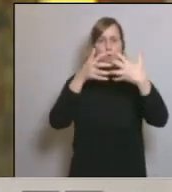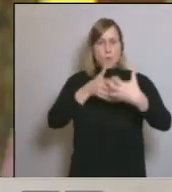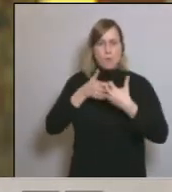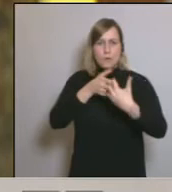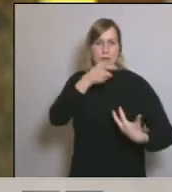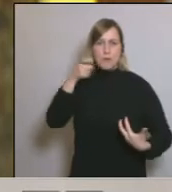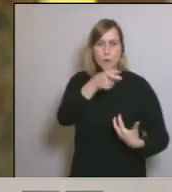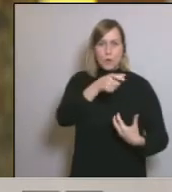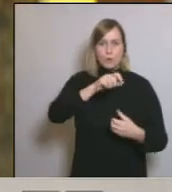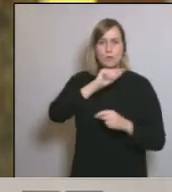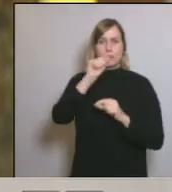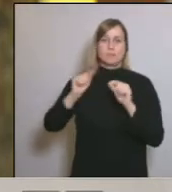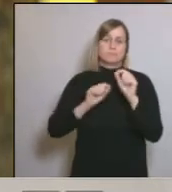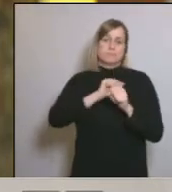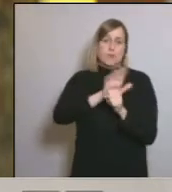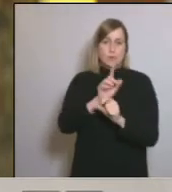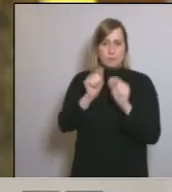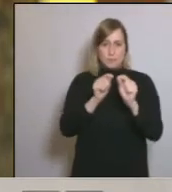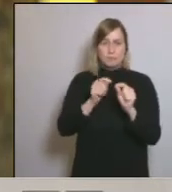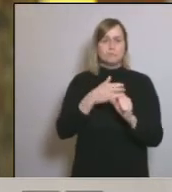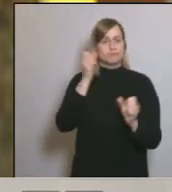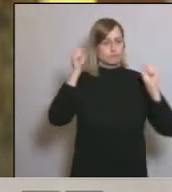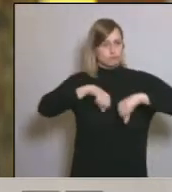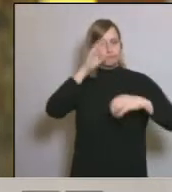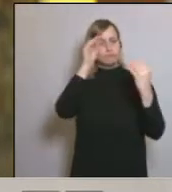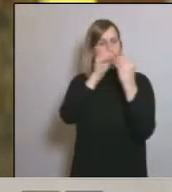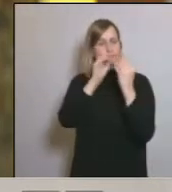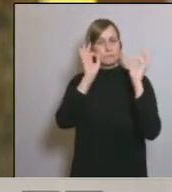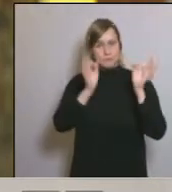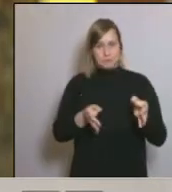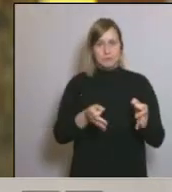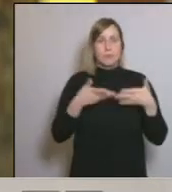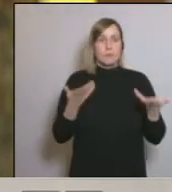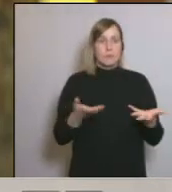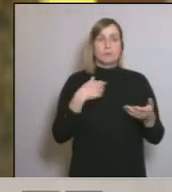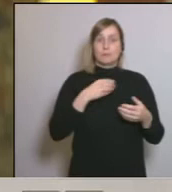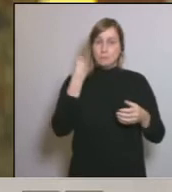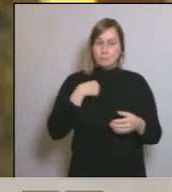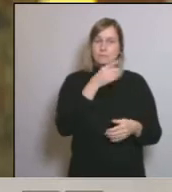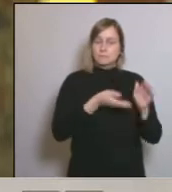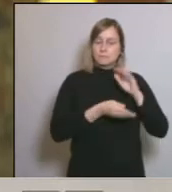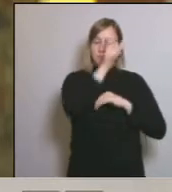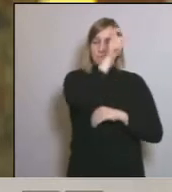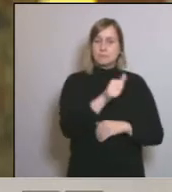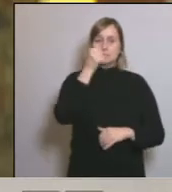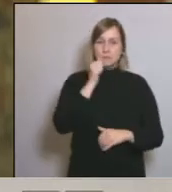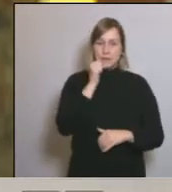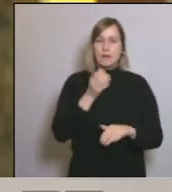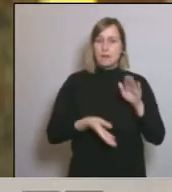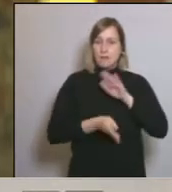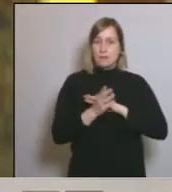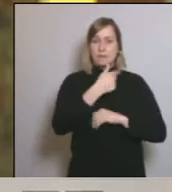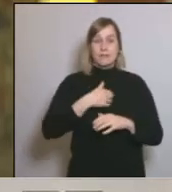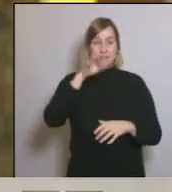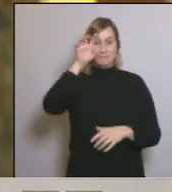coronavirus ens semblarà bé. Però tant mateix, el president Sánchez no ha resolt ni ha respost les peticions que des de